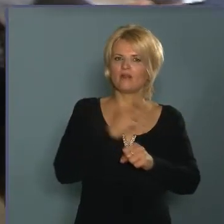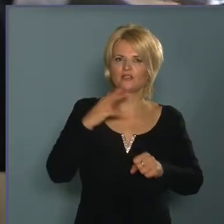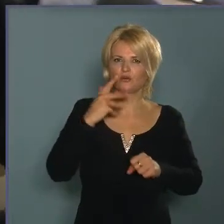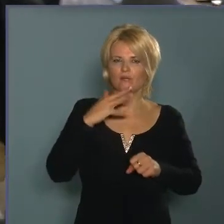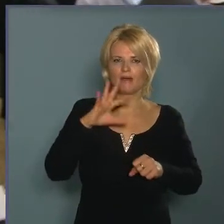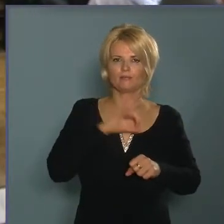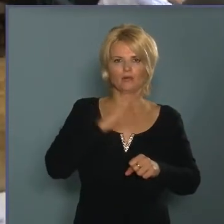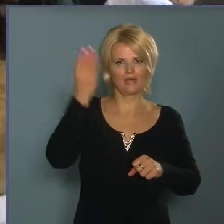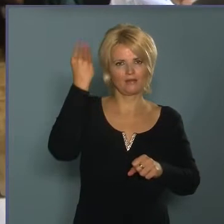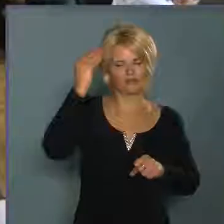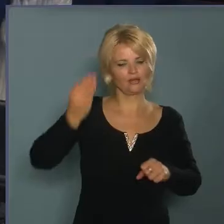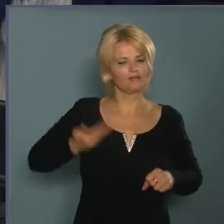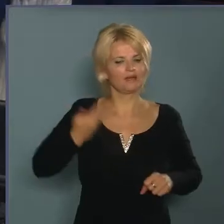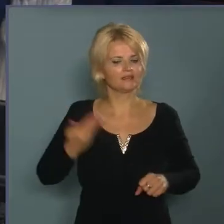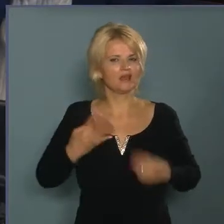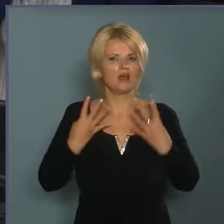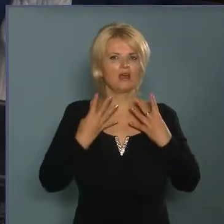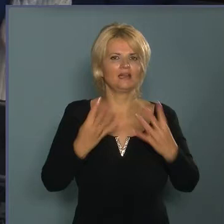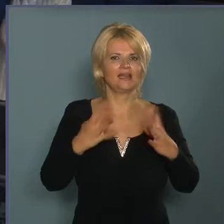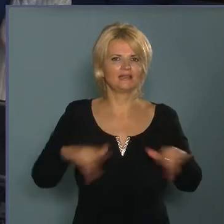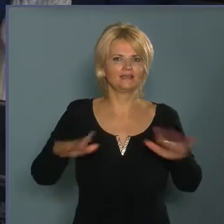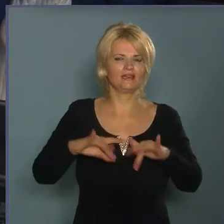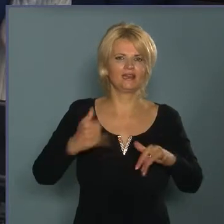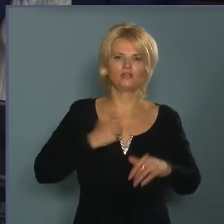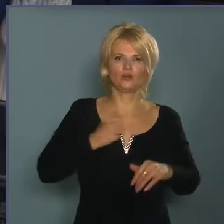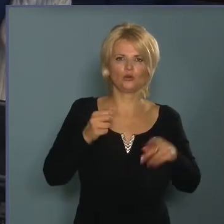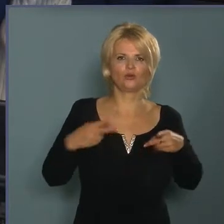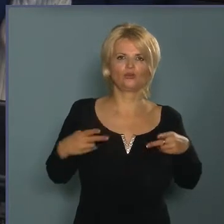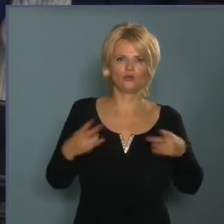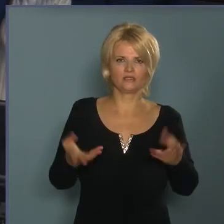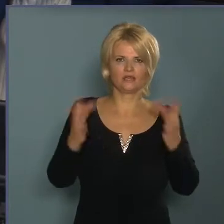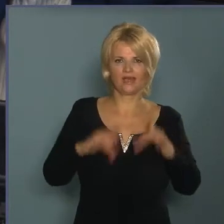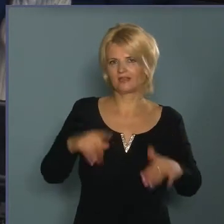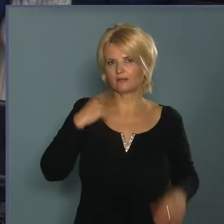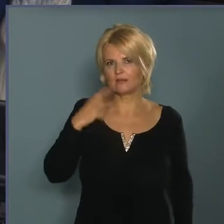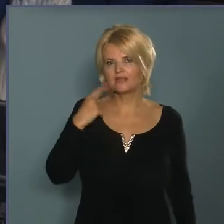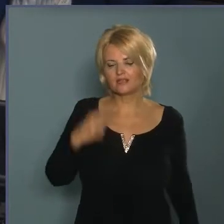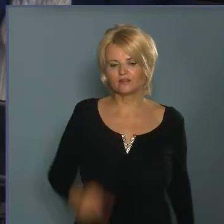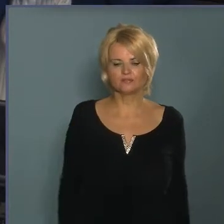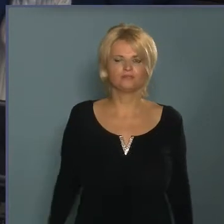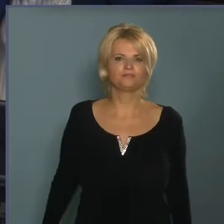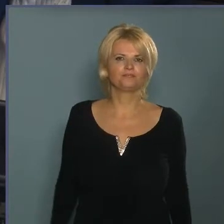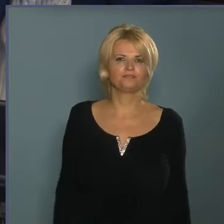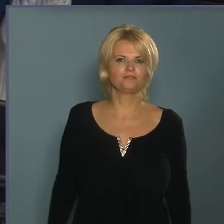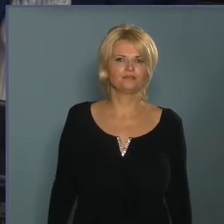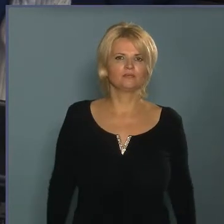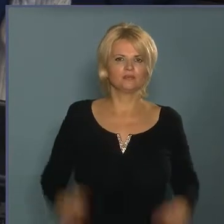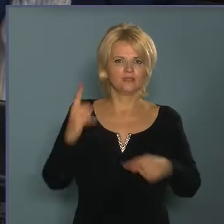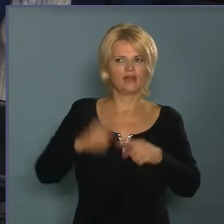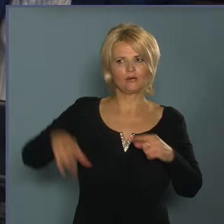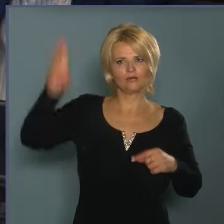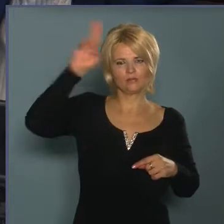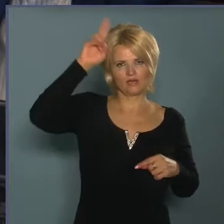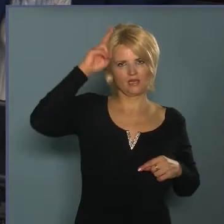Robert polgármesteri beszámolójában a Ligettérről és a Hős utcai helyzetről is beszélt. A legutóbbi hírek,